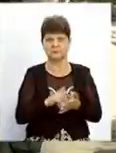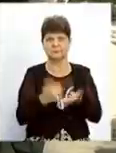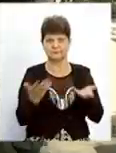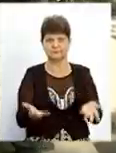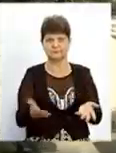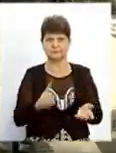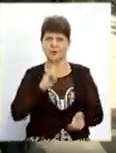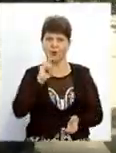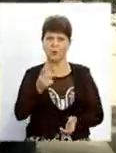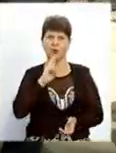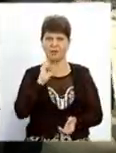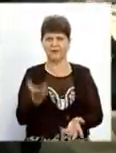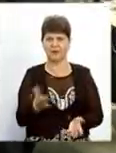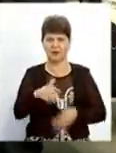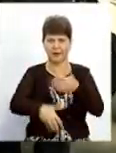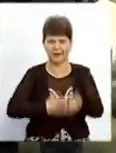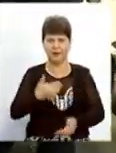Через рік два і рині.